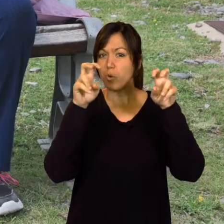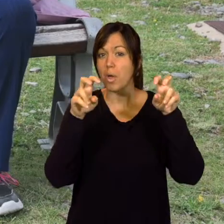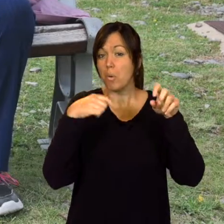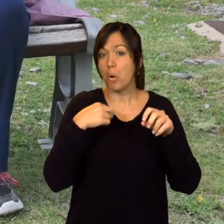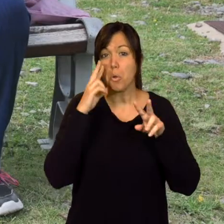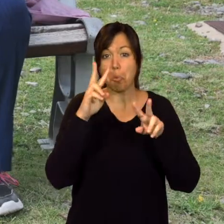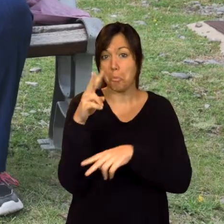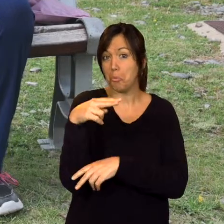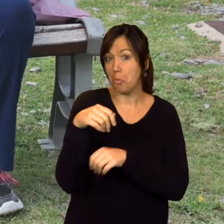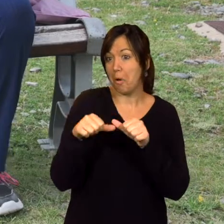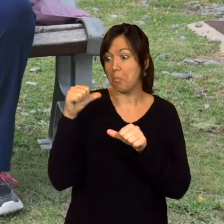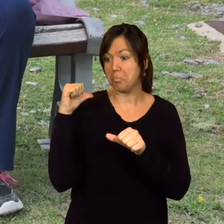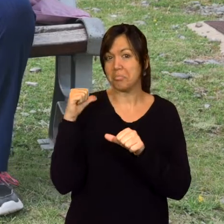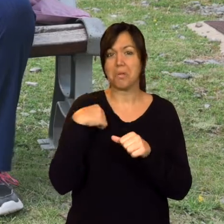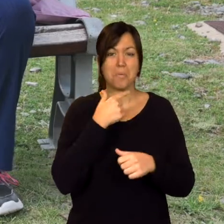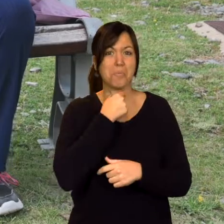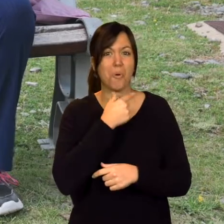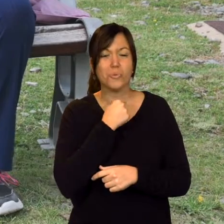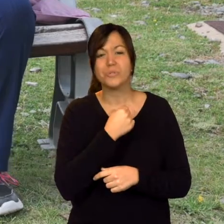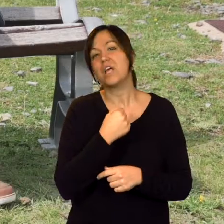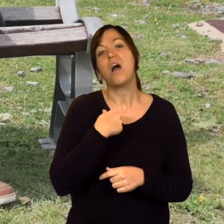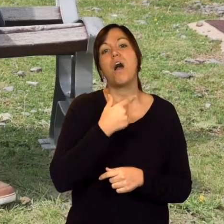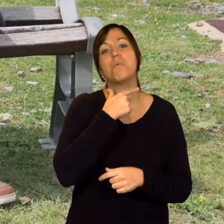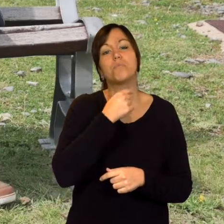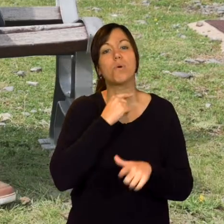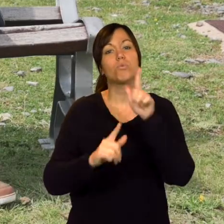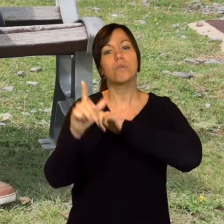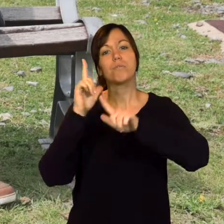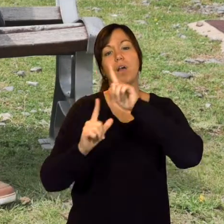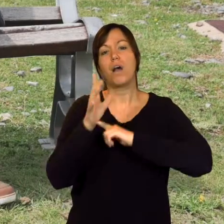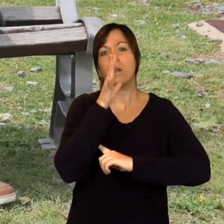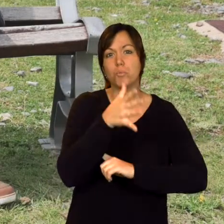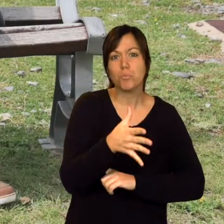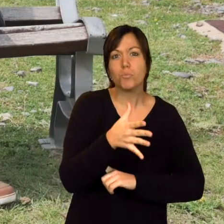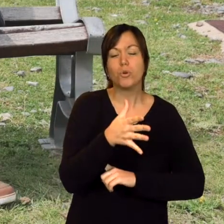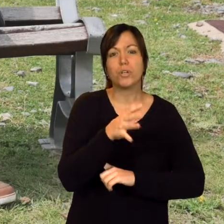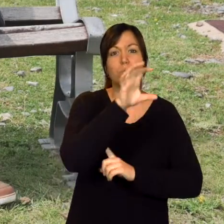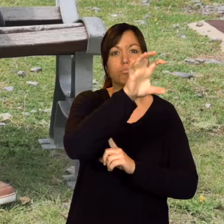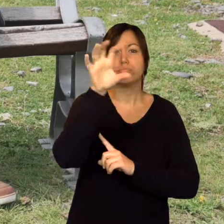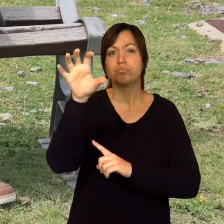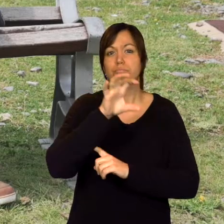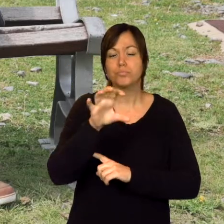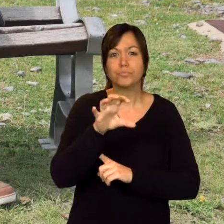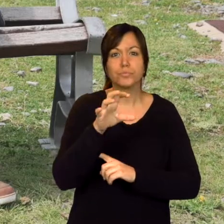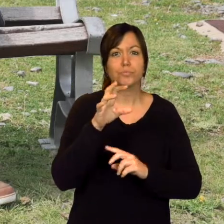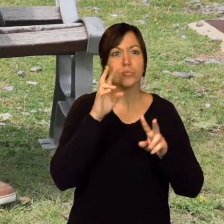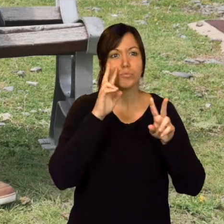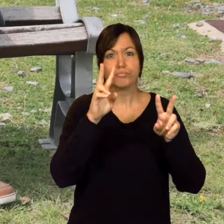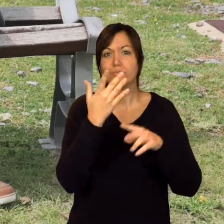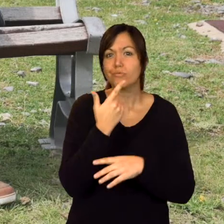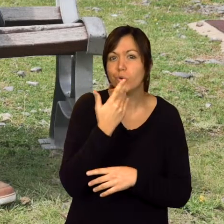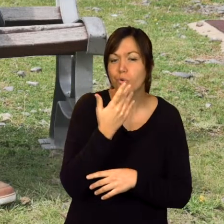noves que no havia vist mai i m'agrada molt. M'agrada viatjar perquè coneixem mons diferents.